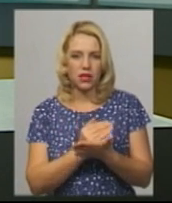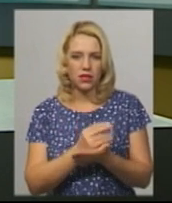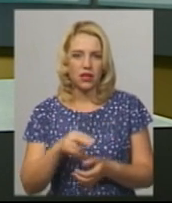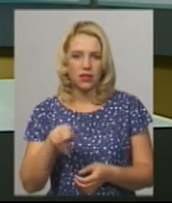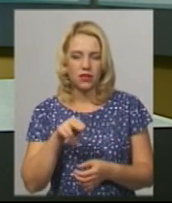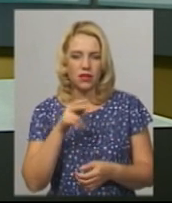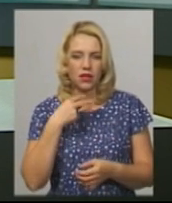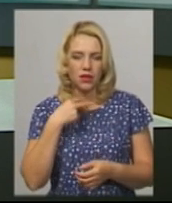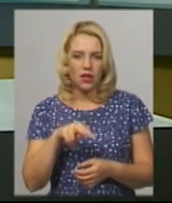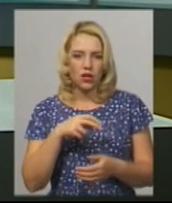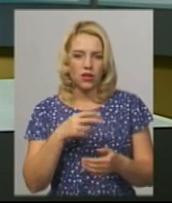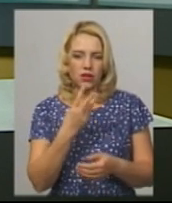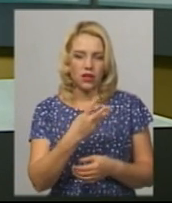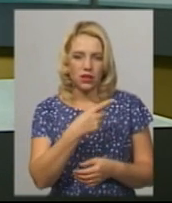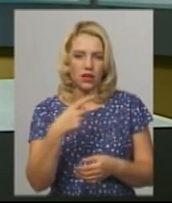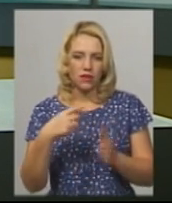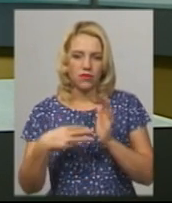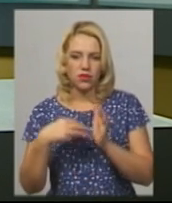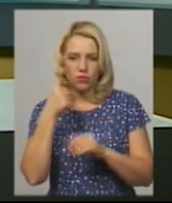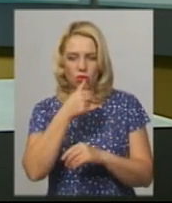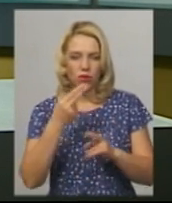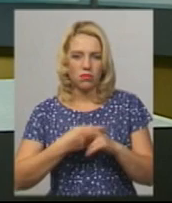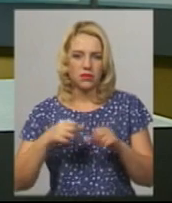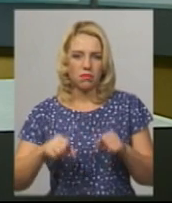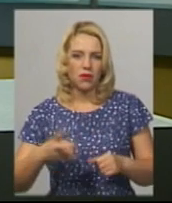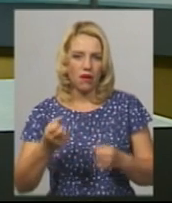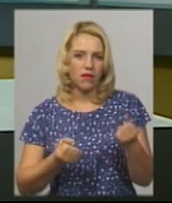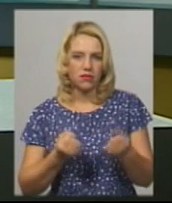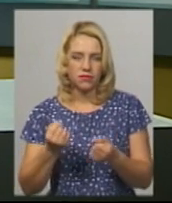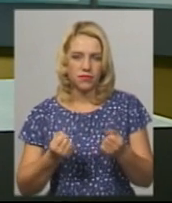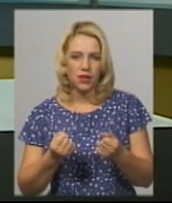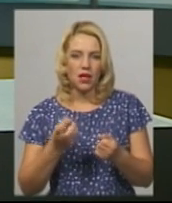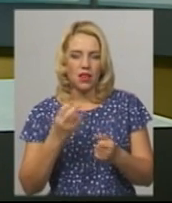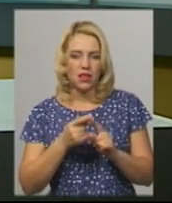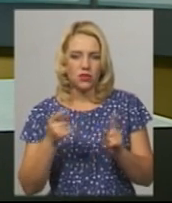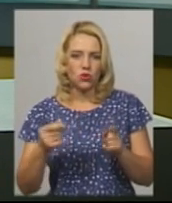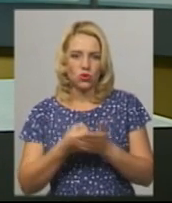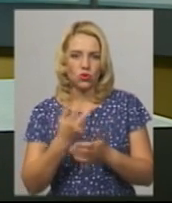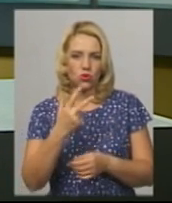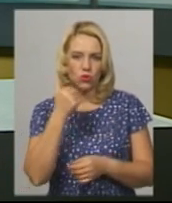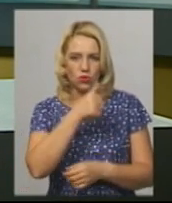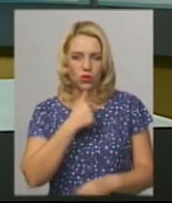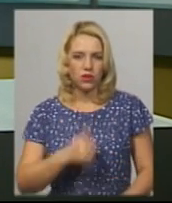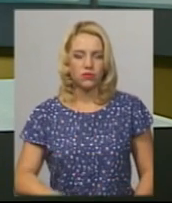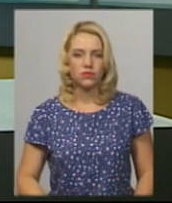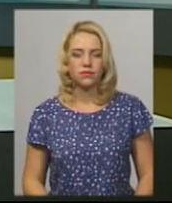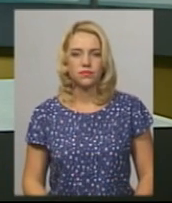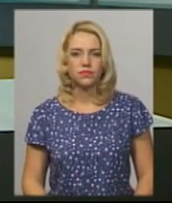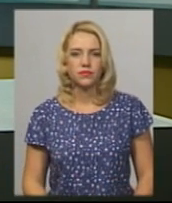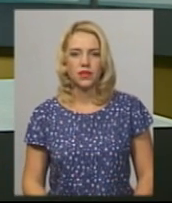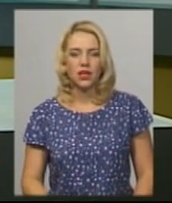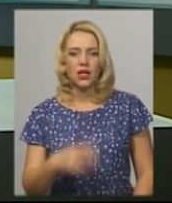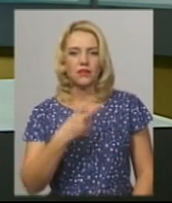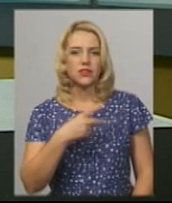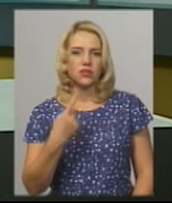волі на строк від 3 до 8 років з позбавленням права керувати транспортними засобами на строк до 3 років. З